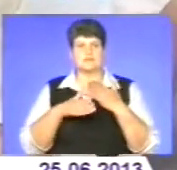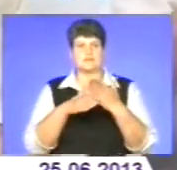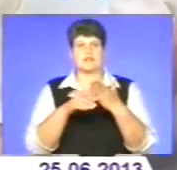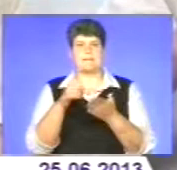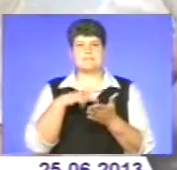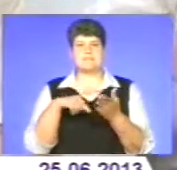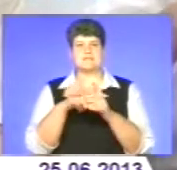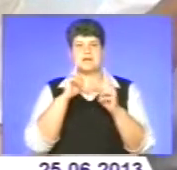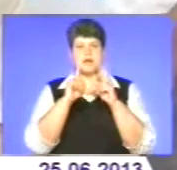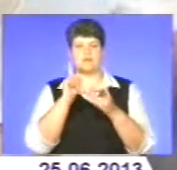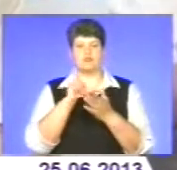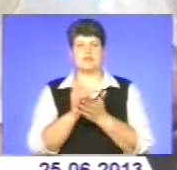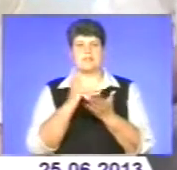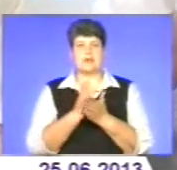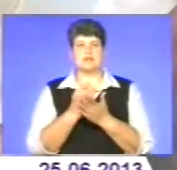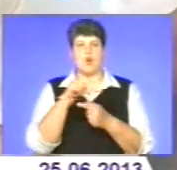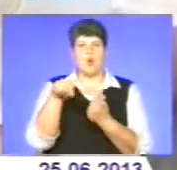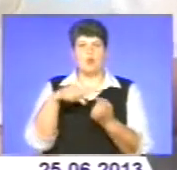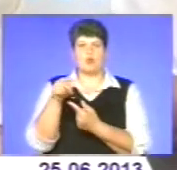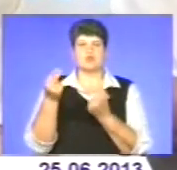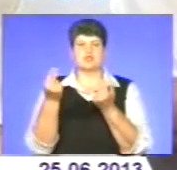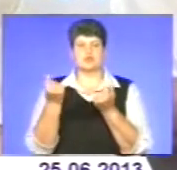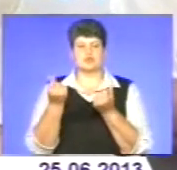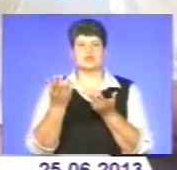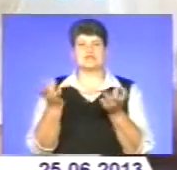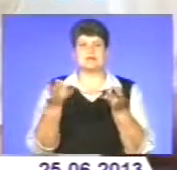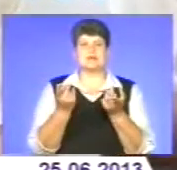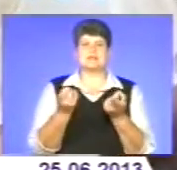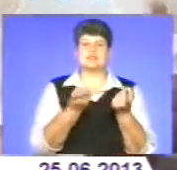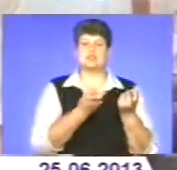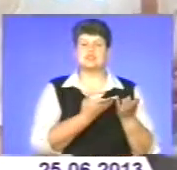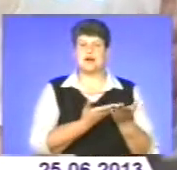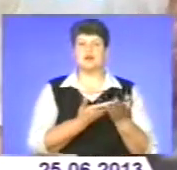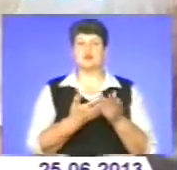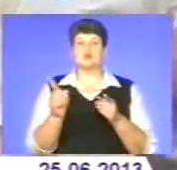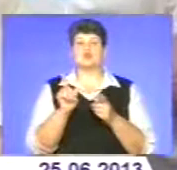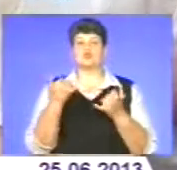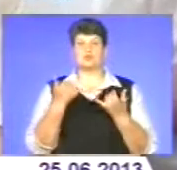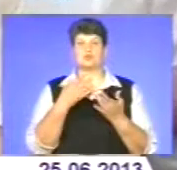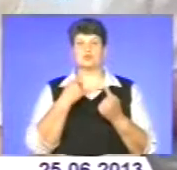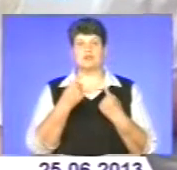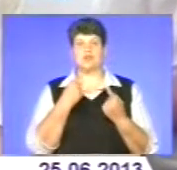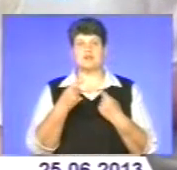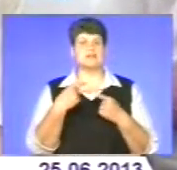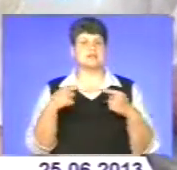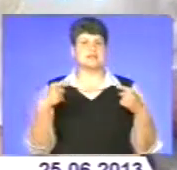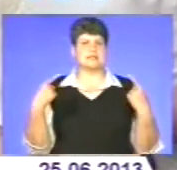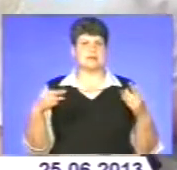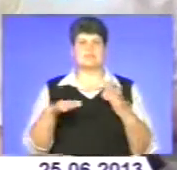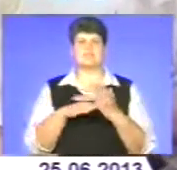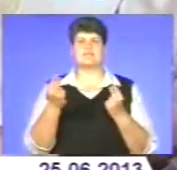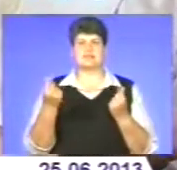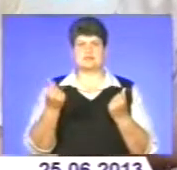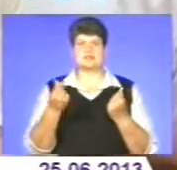міська рада повинна мати якісь оборотні кошти. Що треба залучати якось. Сьогодні, ну що, ти будеш говорити з інвестором, любим, коли ти